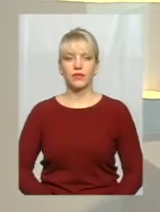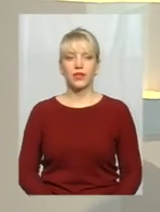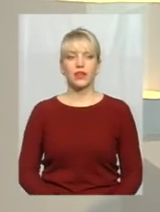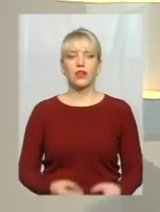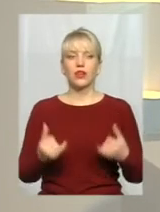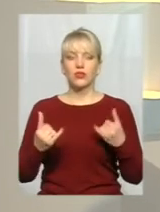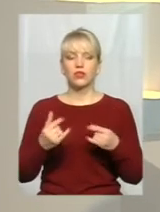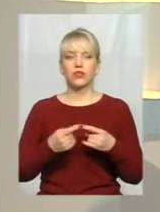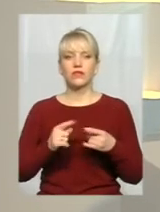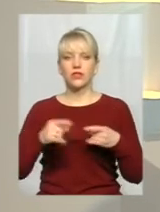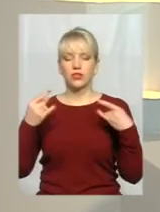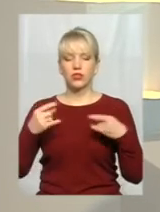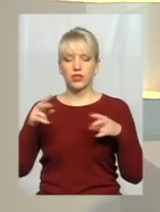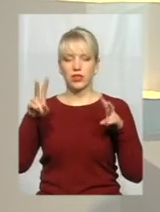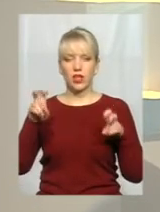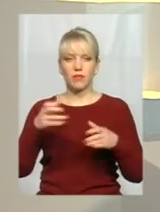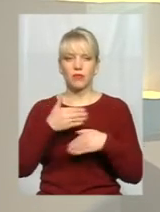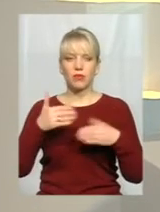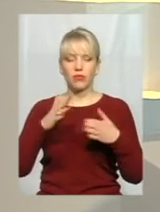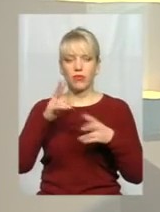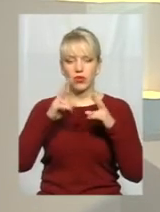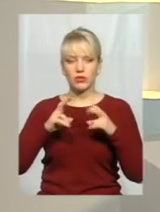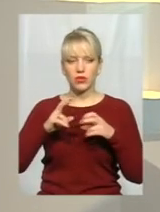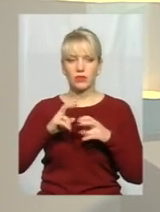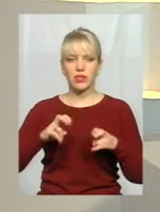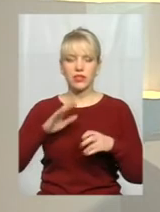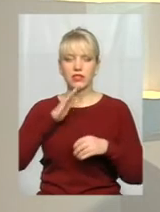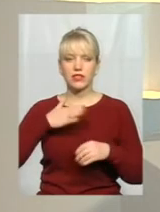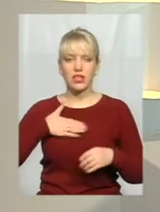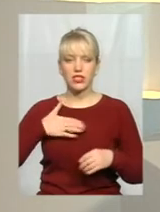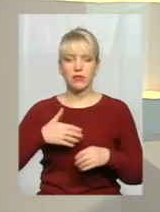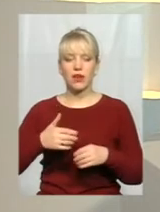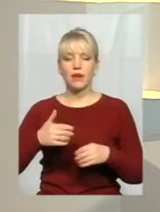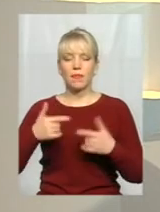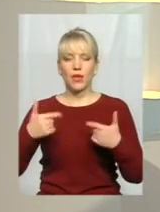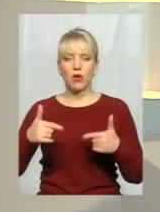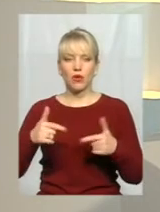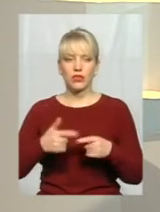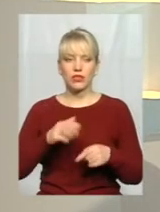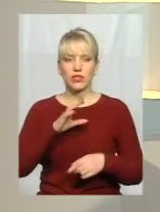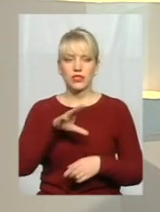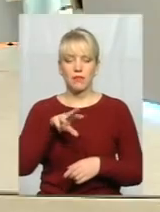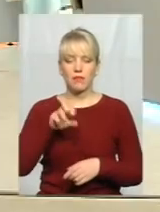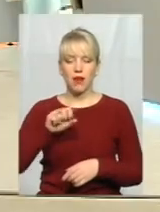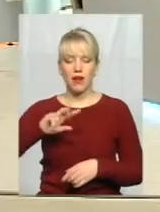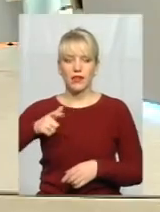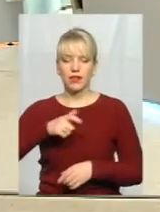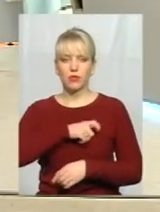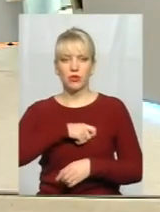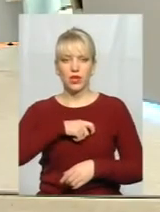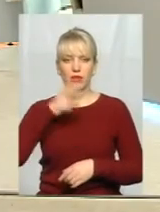Сьогодні у цій студії у темі будемо розбиратися з нашими гостями. Тож, я вам представляю в нашій студії сьогодні Юрій Смайль, депутат Хмельницької